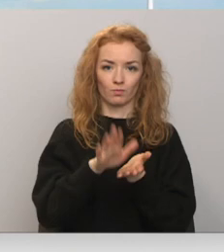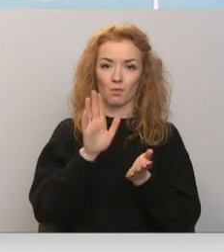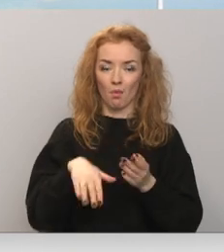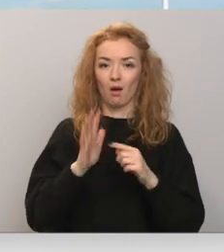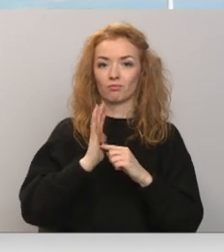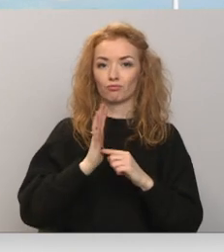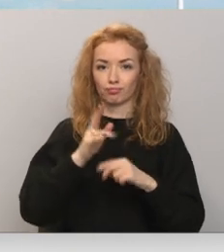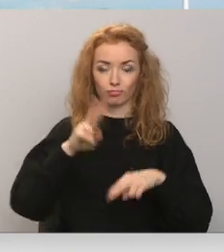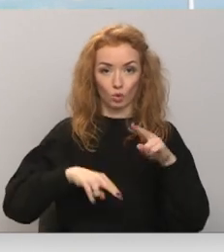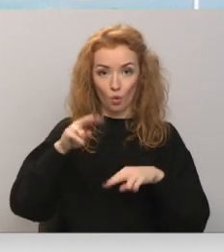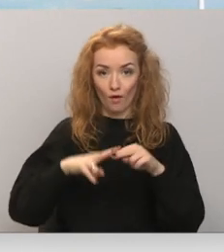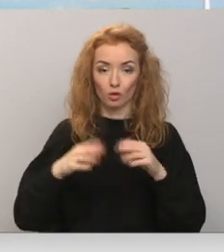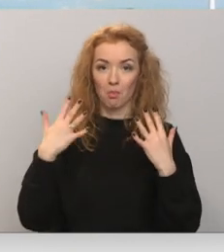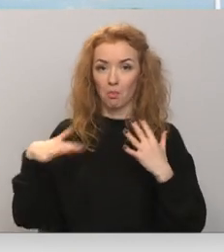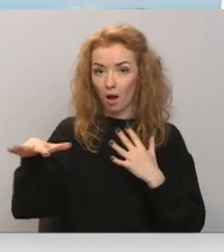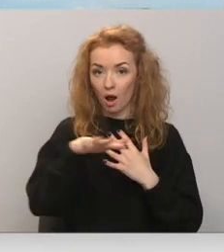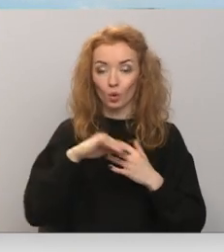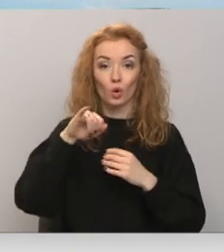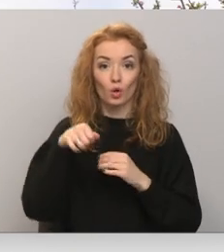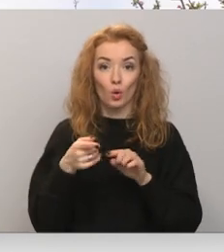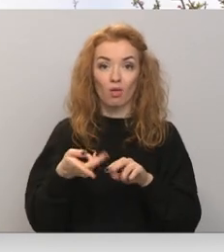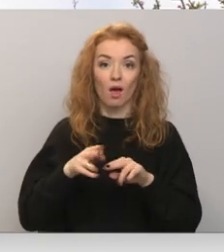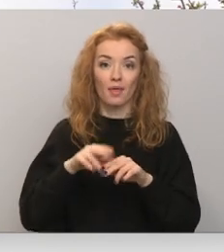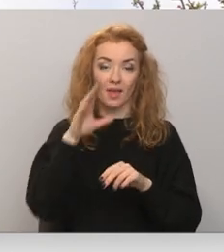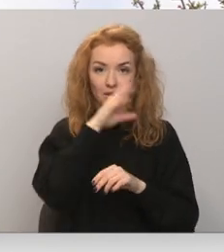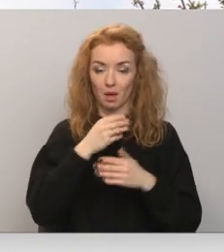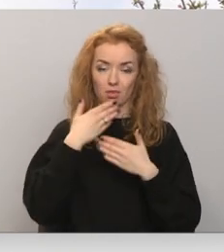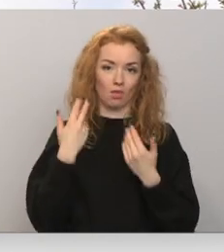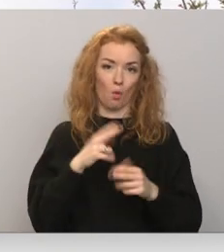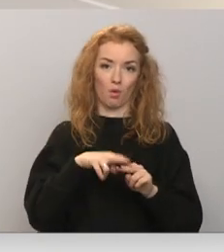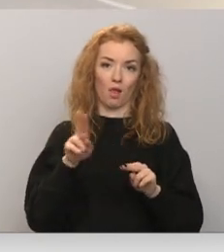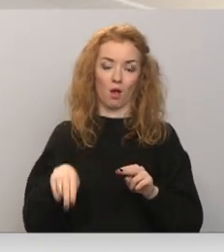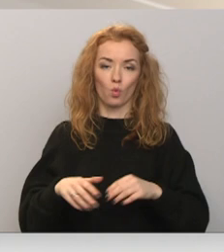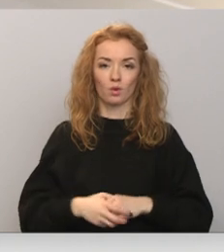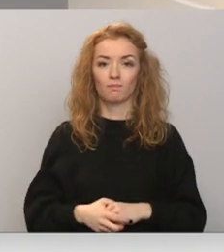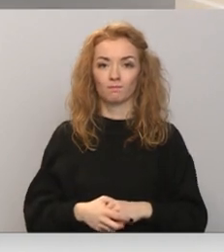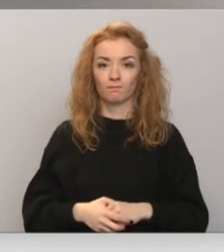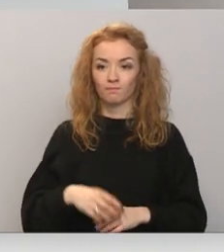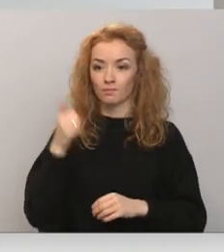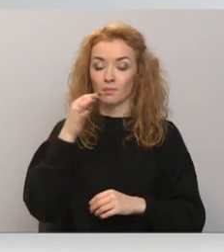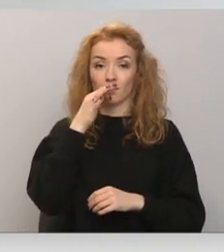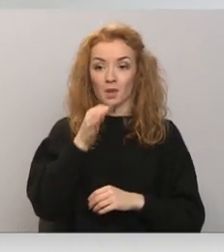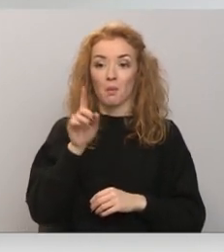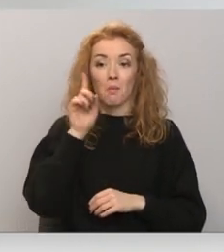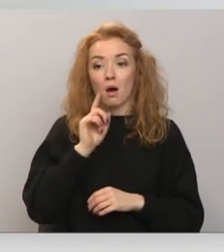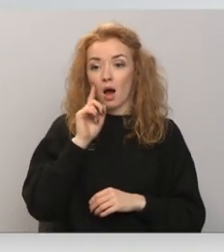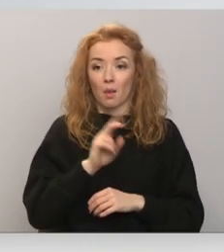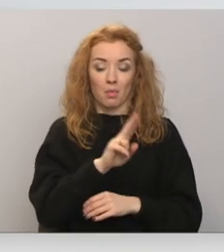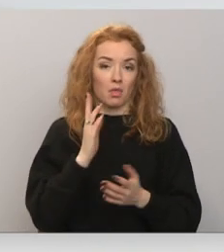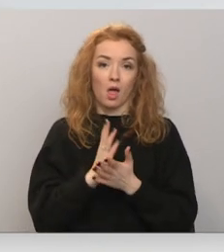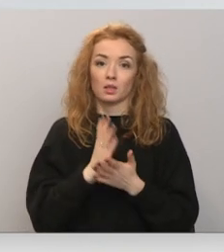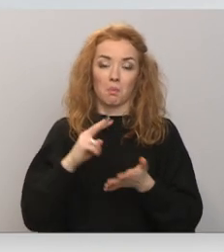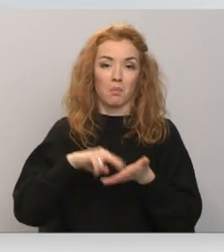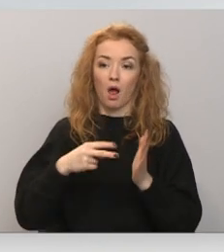elektrostaciju būniecību, jo lokālplānojumā šāda iespēja nēsot pieļauta. Šobrīd netiks pries par mainīt kā